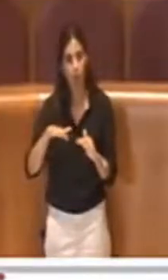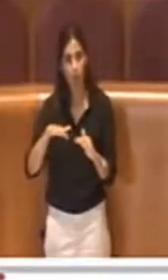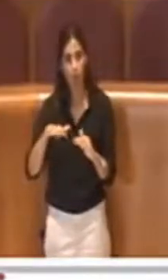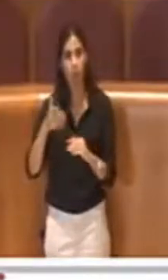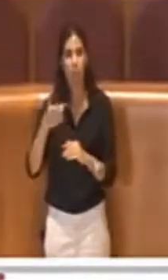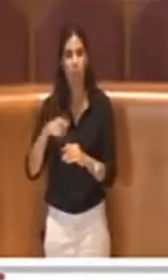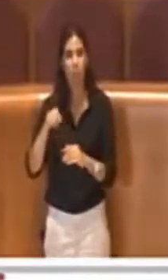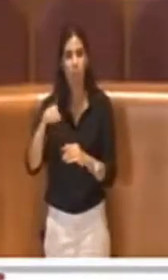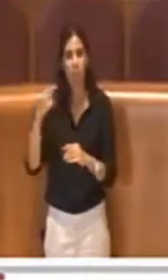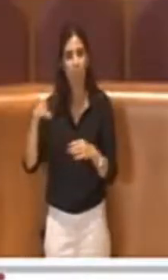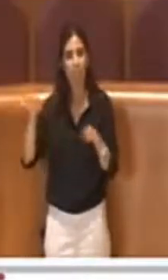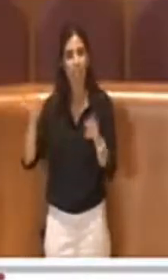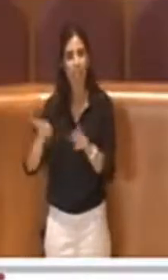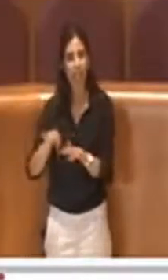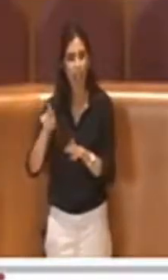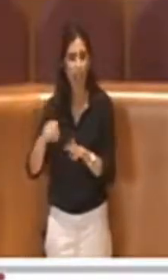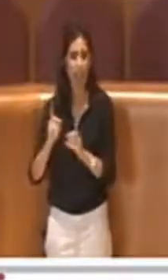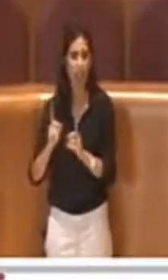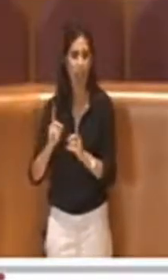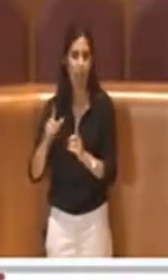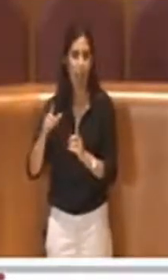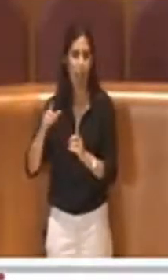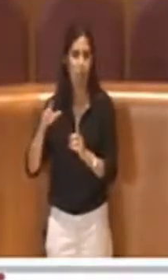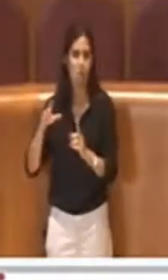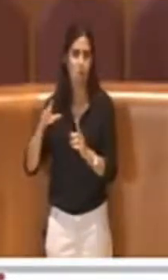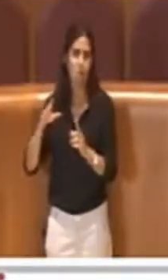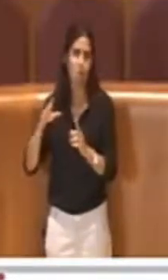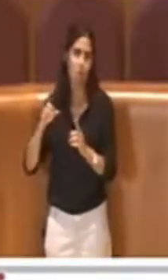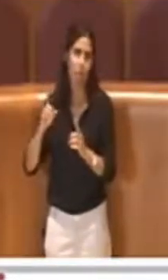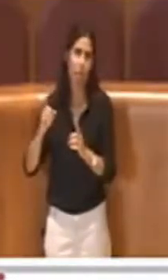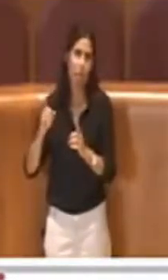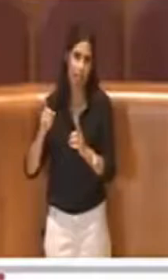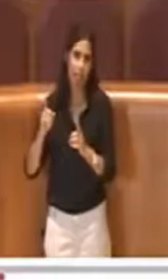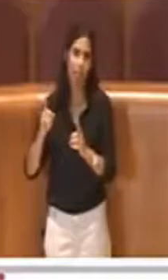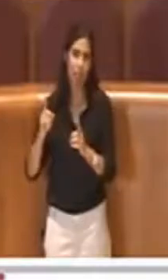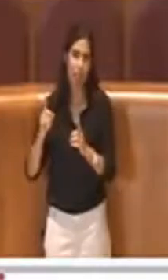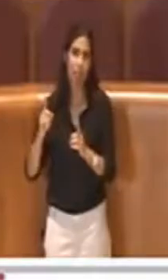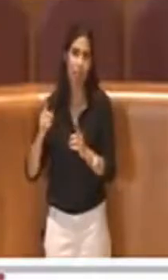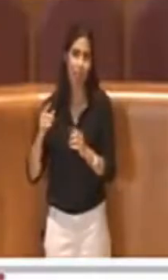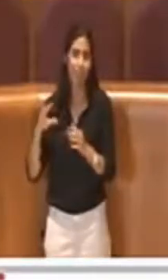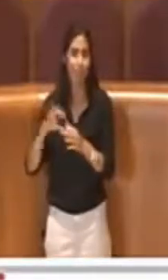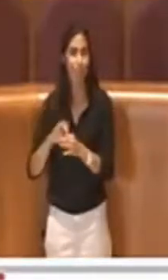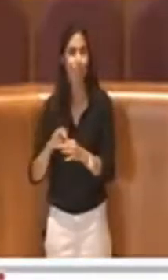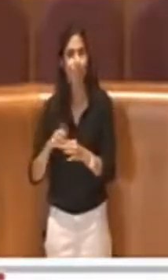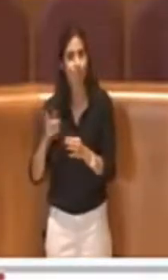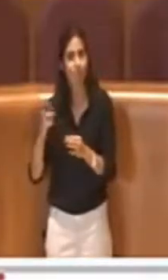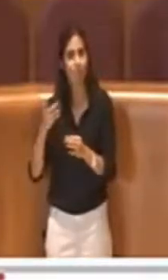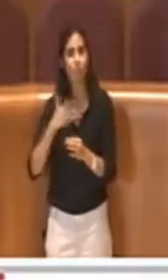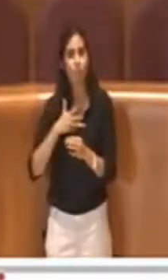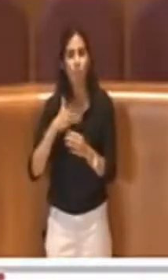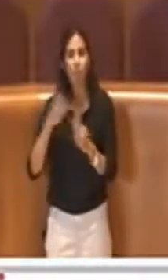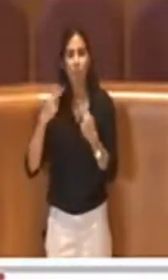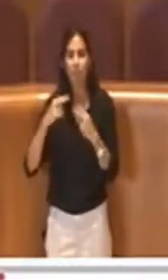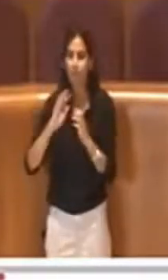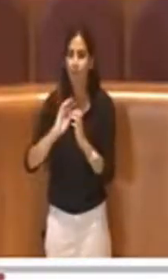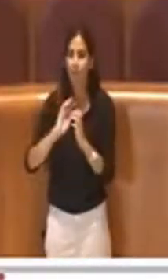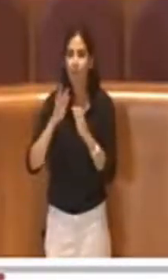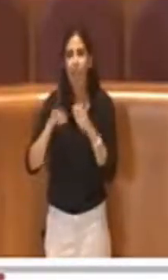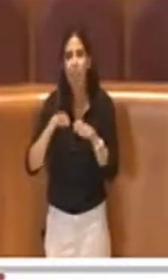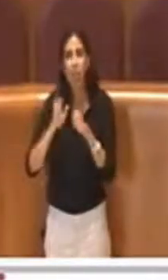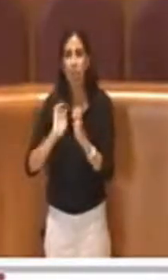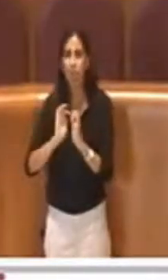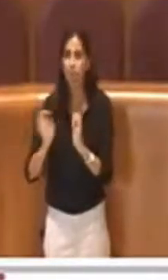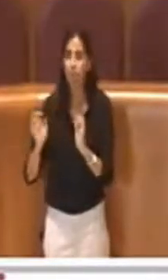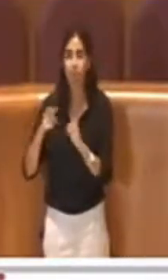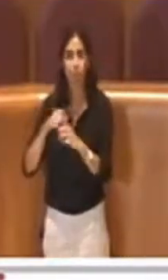e anche di biodiversità molto complesso e che richiede un'attenzione da